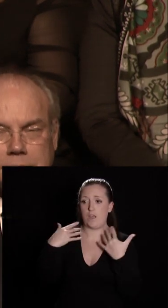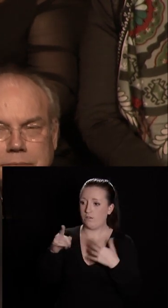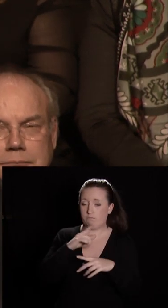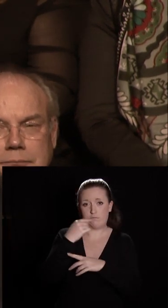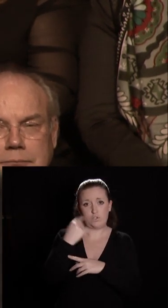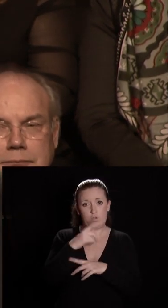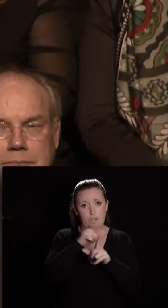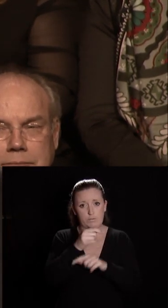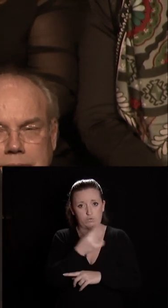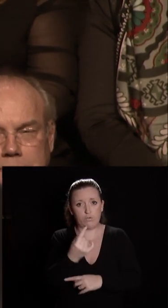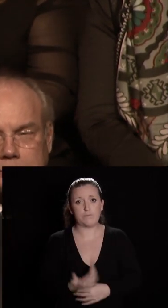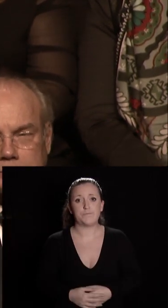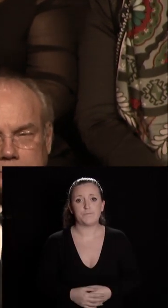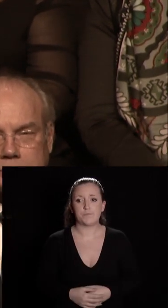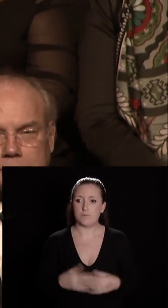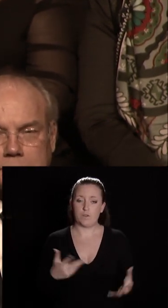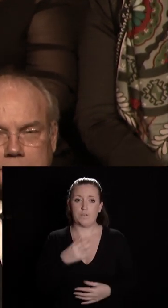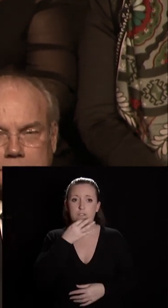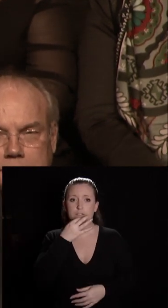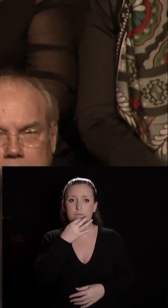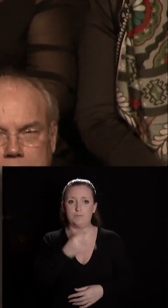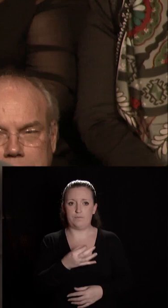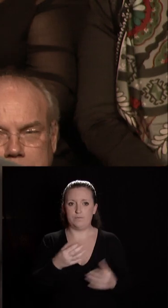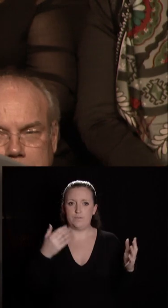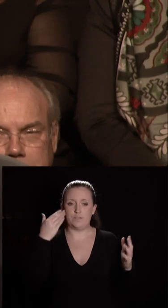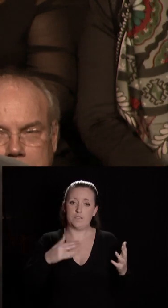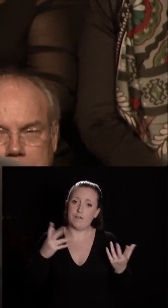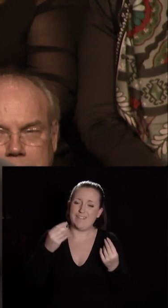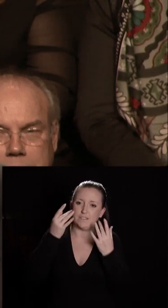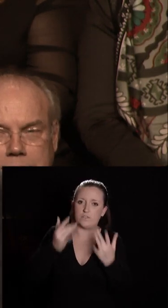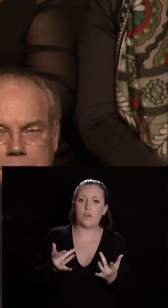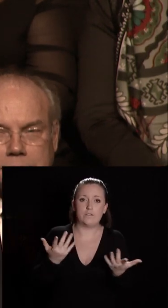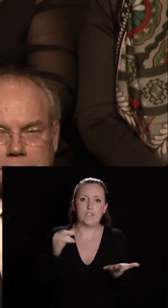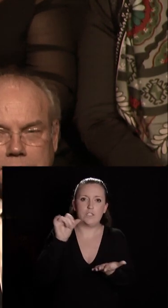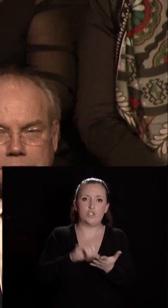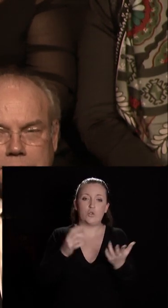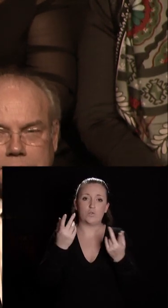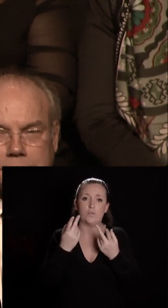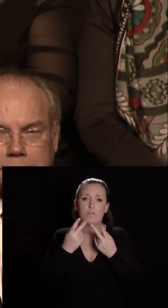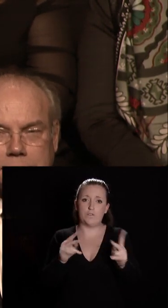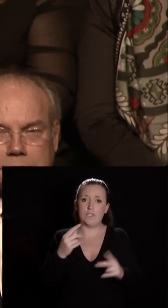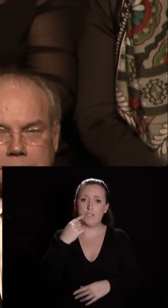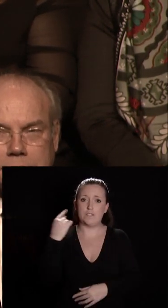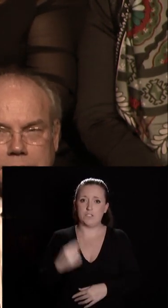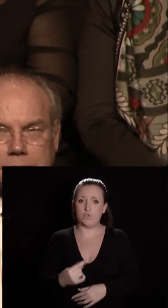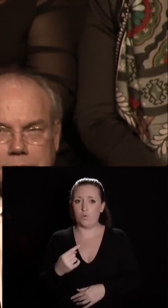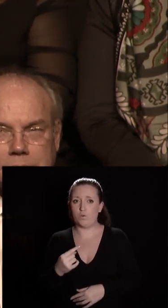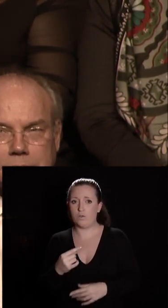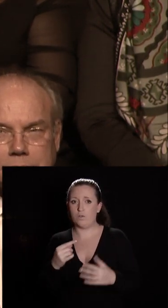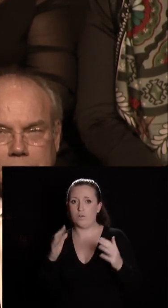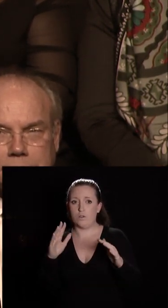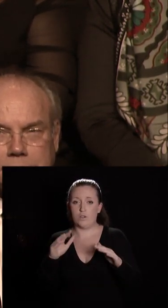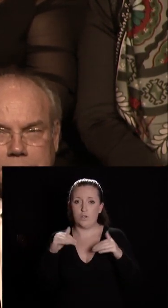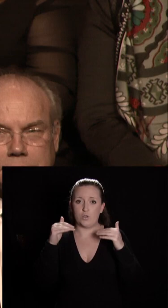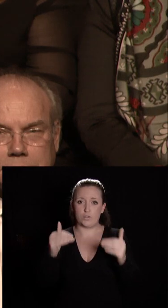Alors oui je voulais vous le dire je sais que je vais vous décevoir le centre-ville de Dijon restera minéral c'est